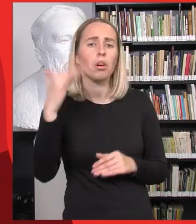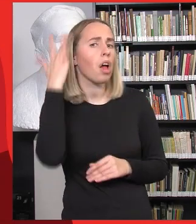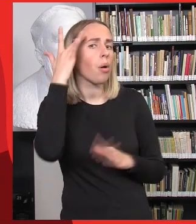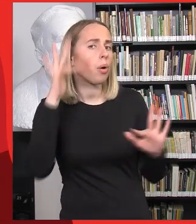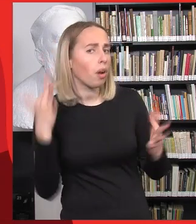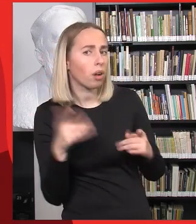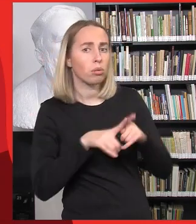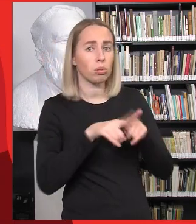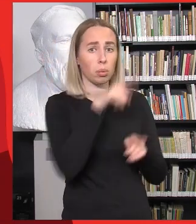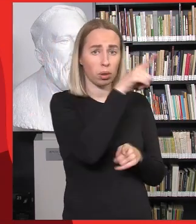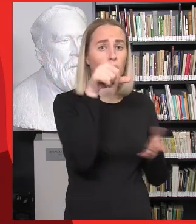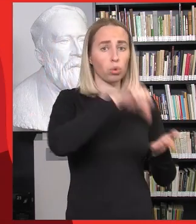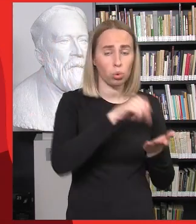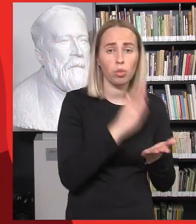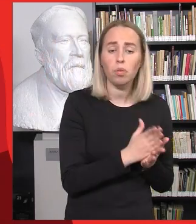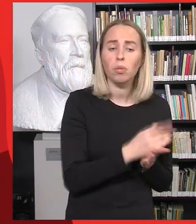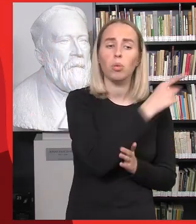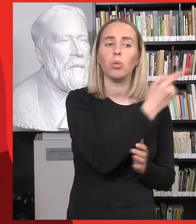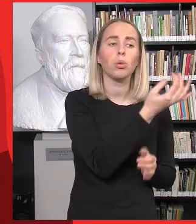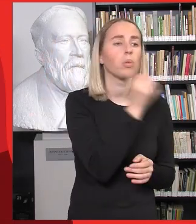jūsų kaip moksleiviai atstovęs pastebėjimai?